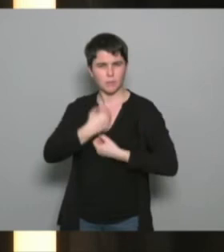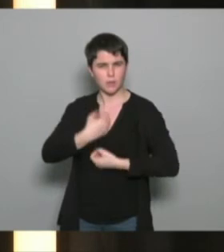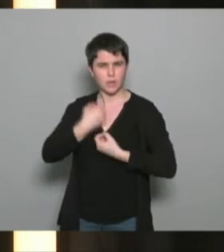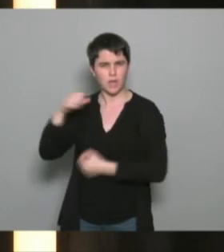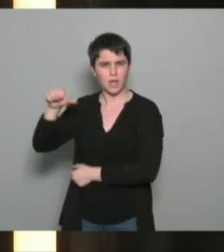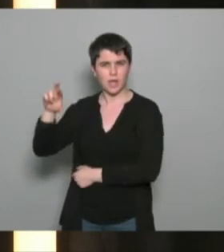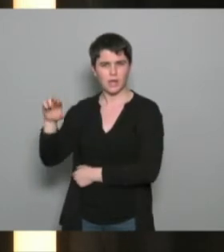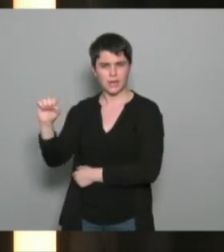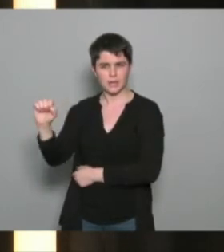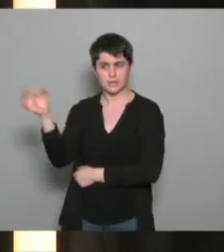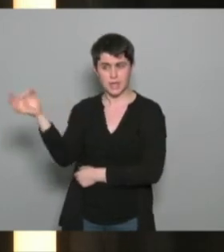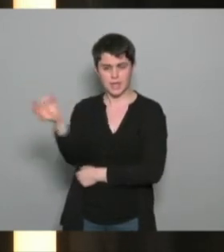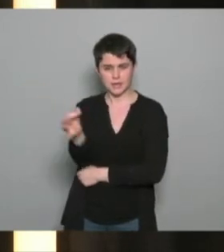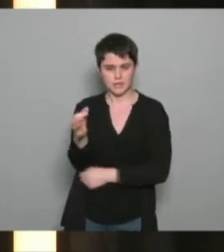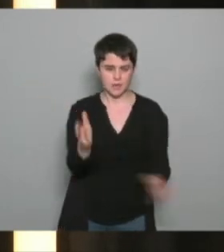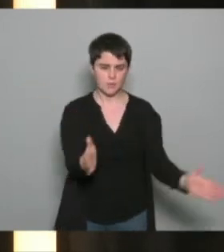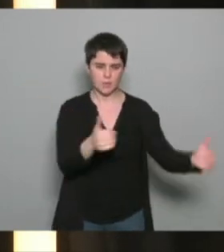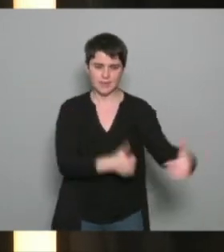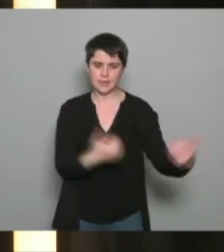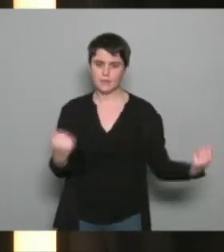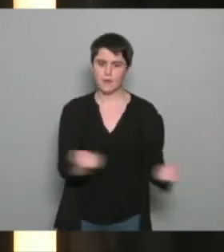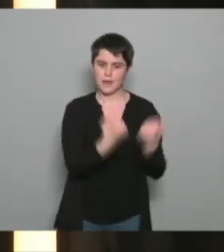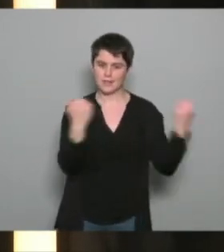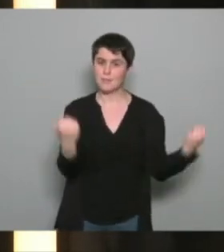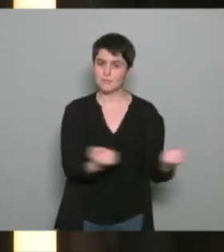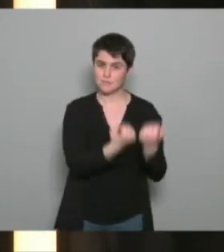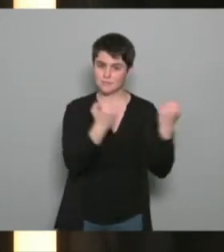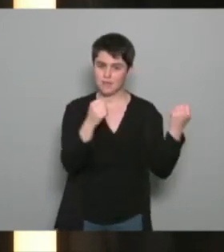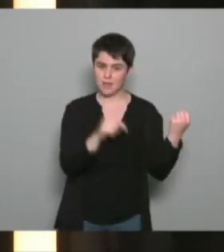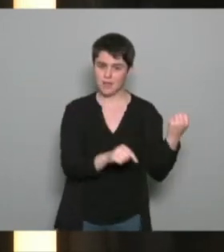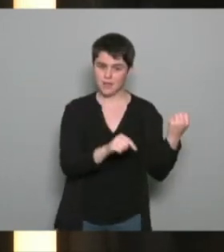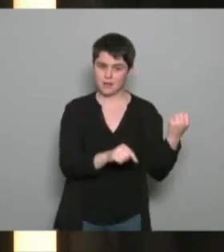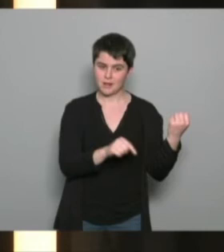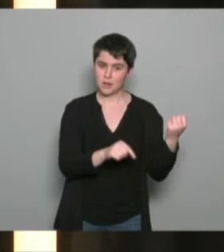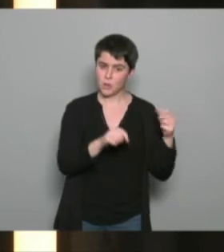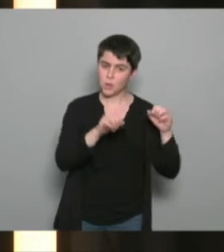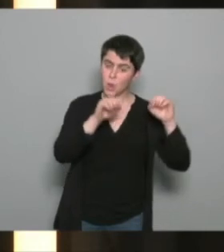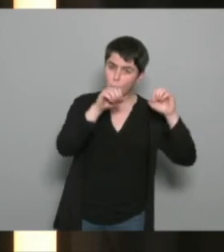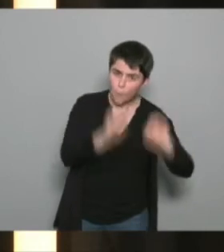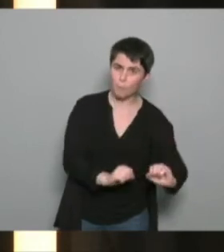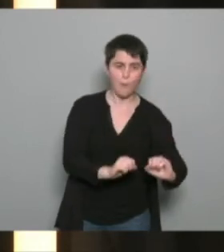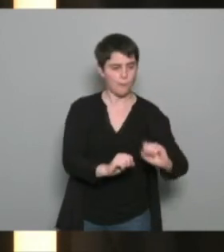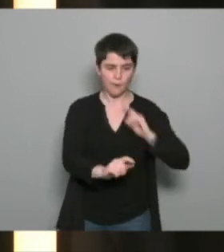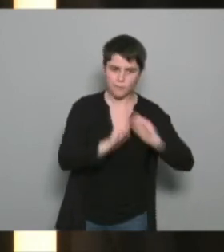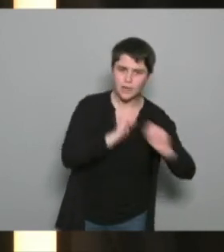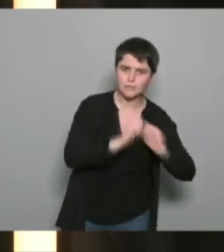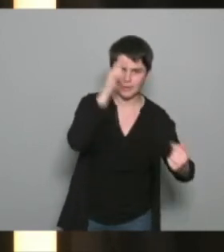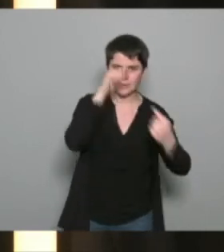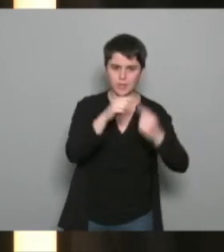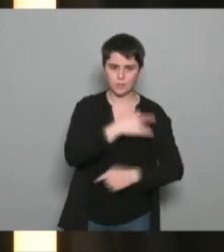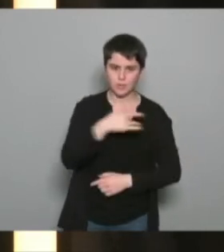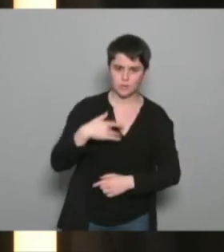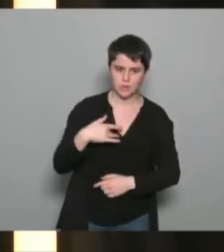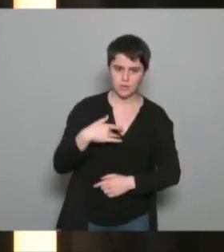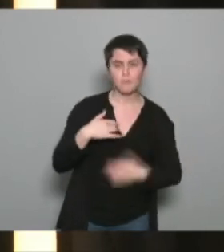dans le secteur de l'animation on a toute légitimité un pouvoir aussi aborder ces questions de santé et j'étais